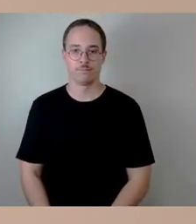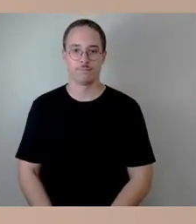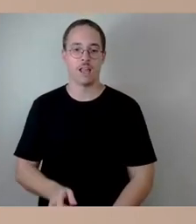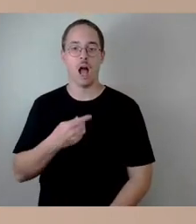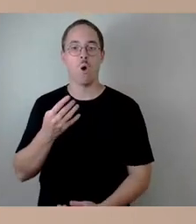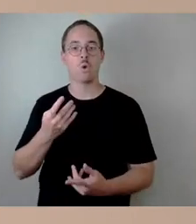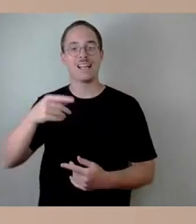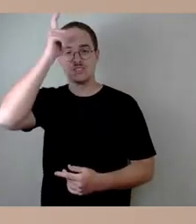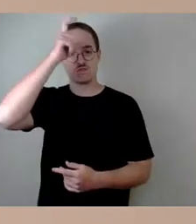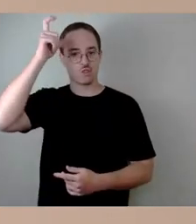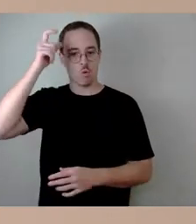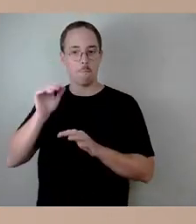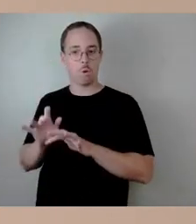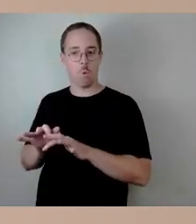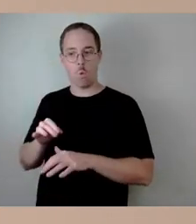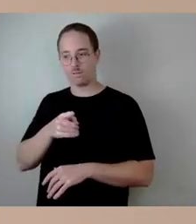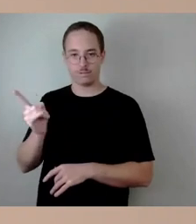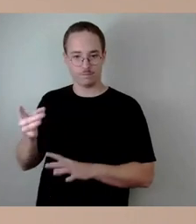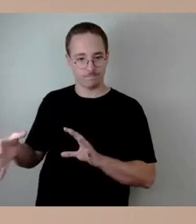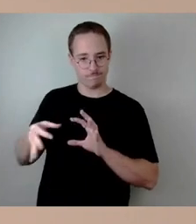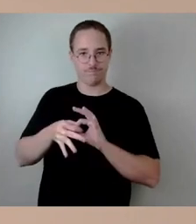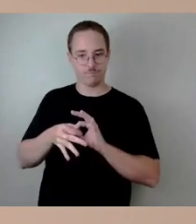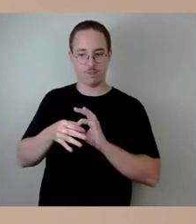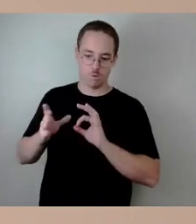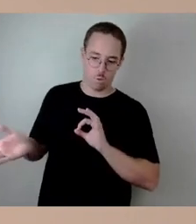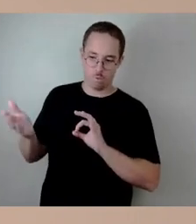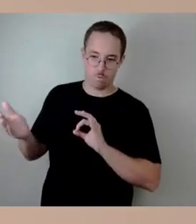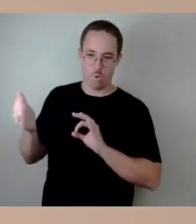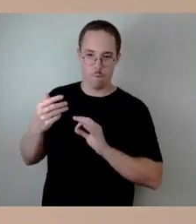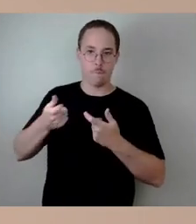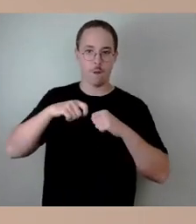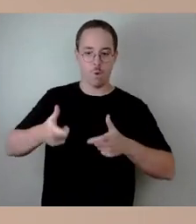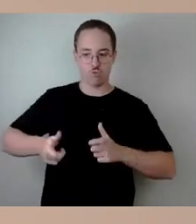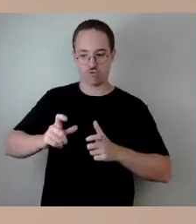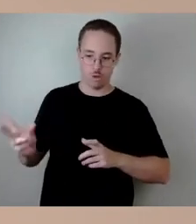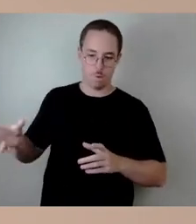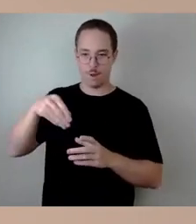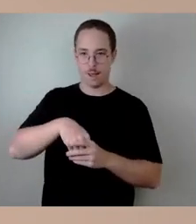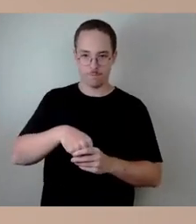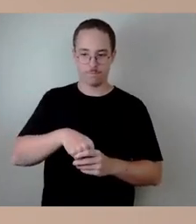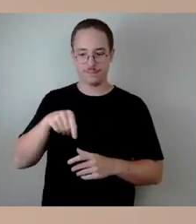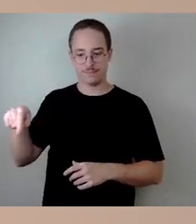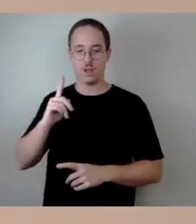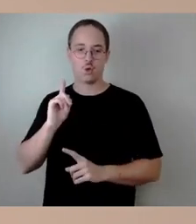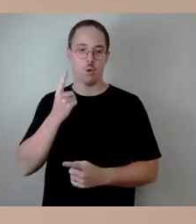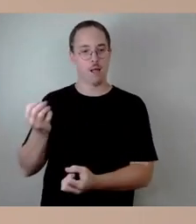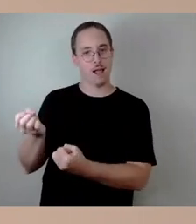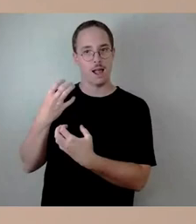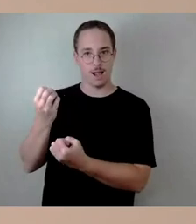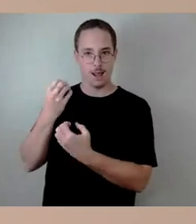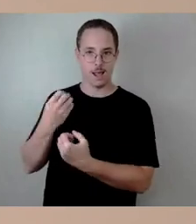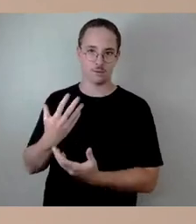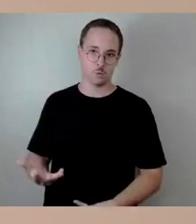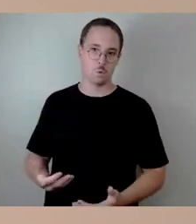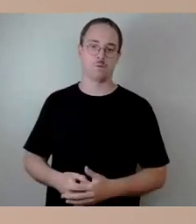eingebunden sind, mit in den Bauausschuss holen können, dass die da nochmal Rede und Antwort stehen können. Das ist, denke ich, vom Erkenntnisgewinn sehr hilfreich.